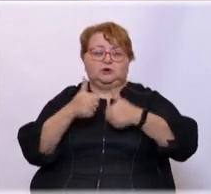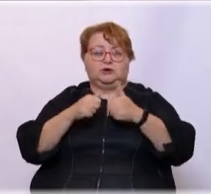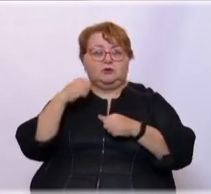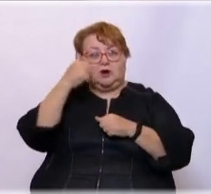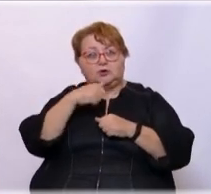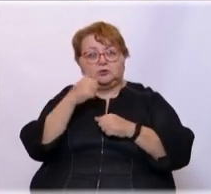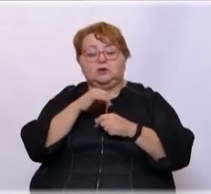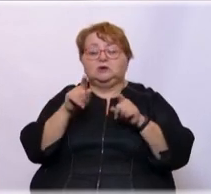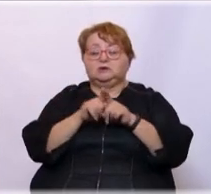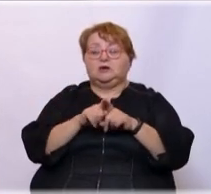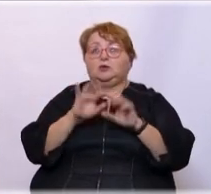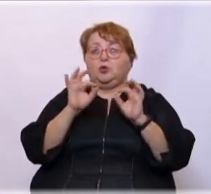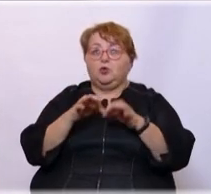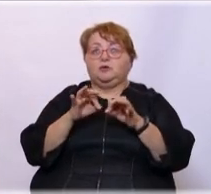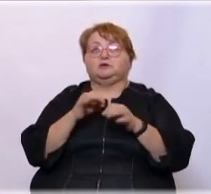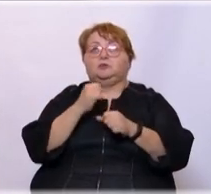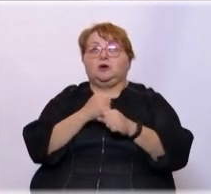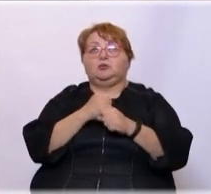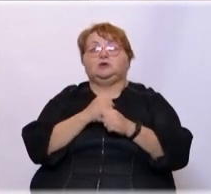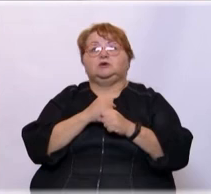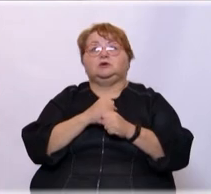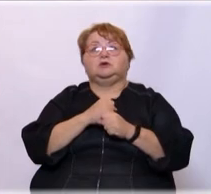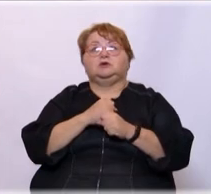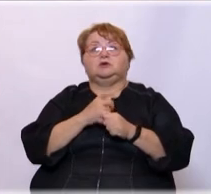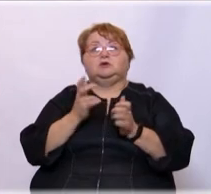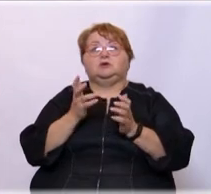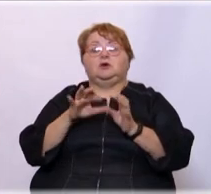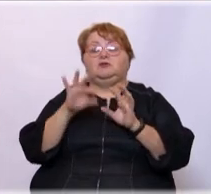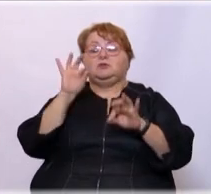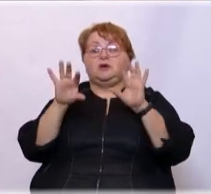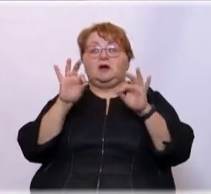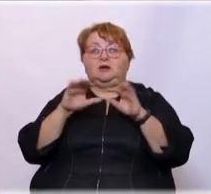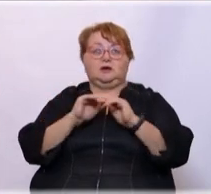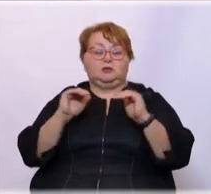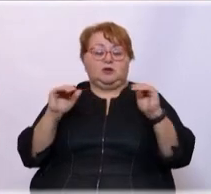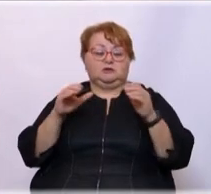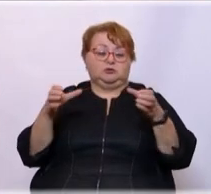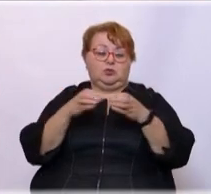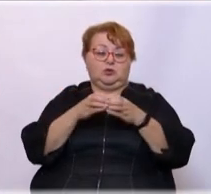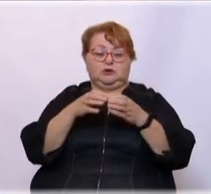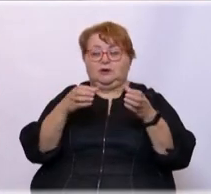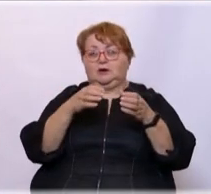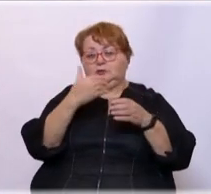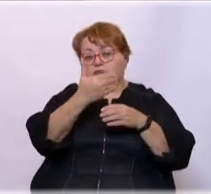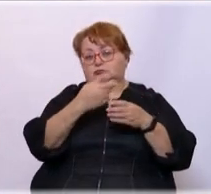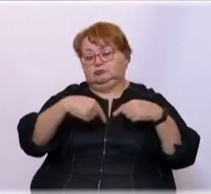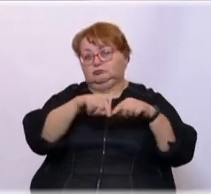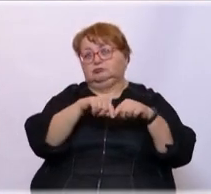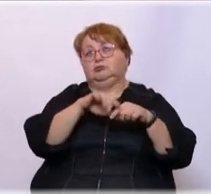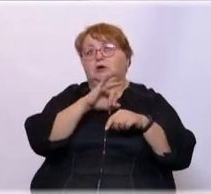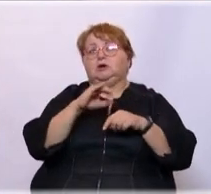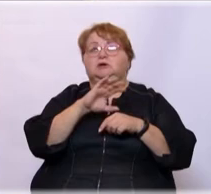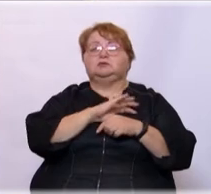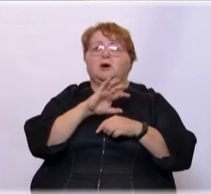И этим самым мы нарабатывали. И на этих соревнованиях отбирали ребят в сборную команду. Я считаю, что, скажем, в